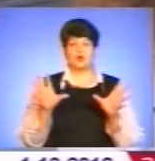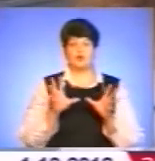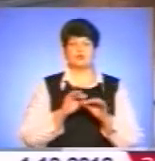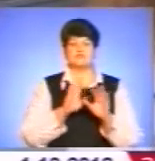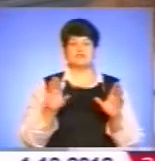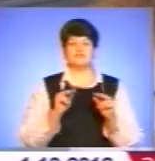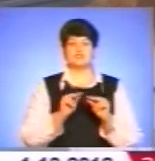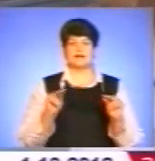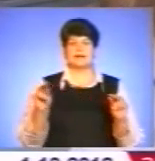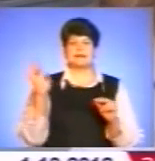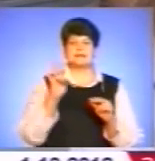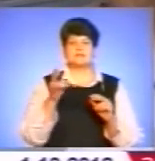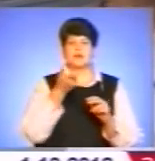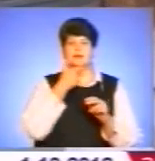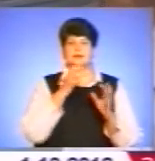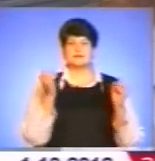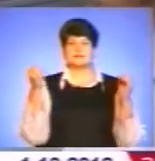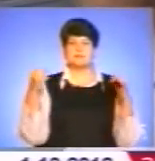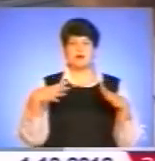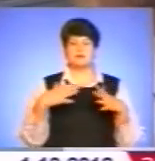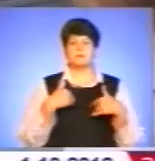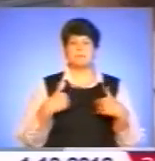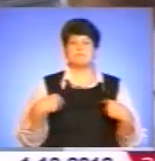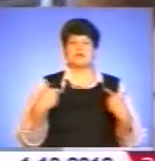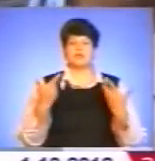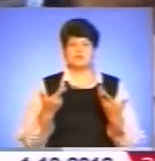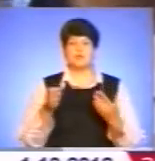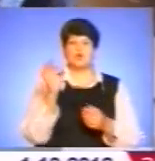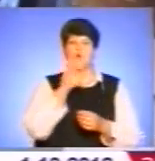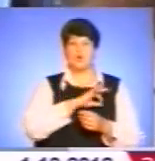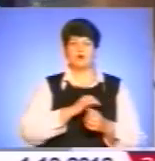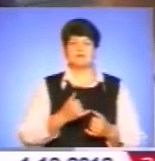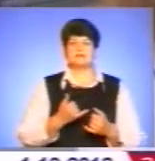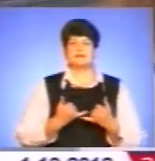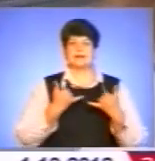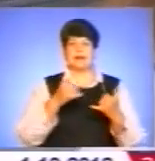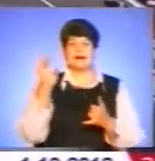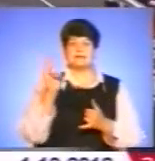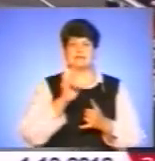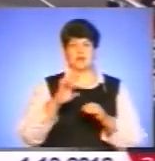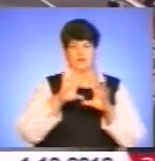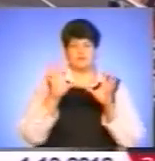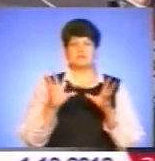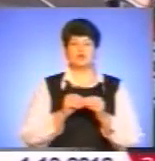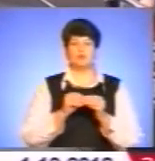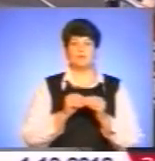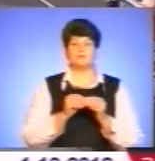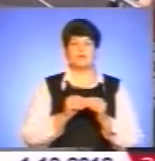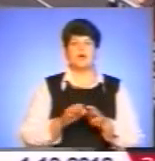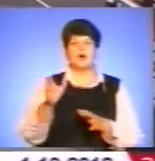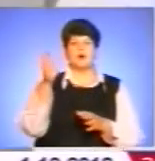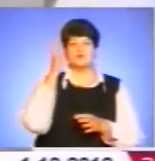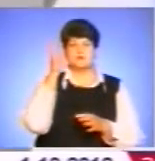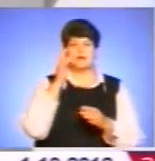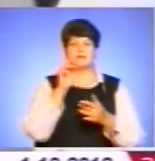християнської етики зібрати, напевно, ми приносимо і користь для церкви в цілому. Освітянська проща відбулася до